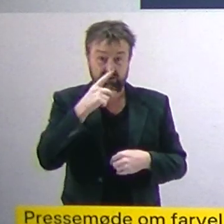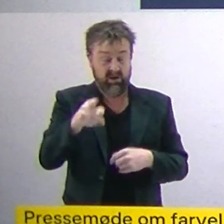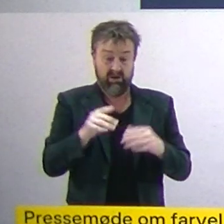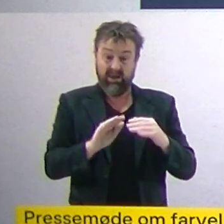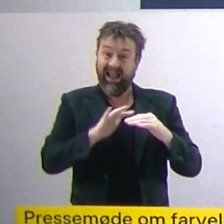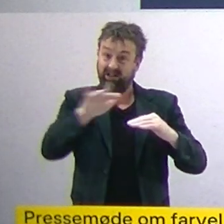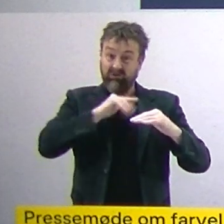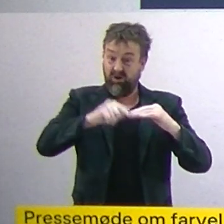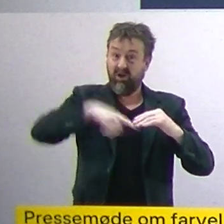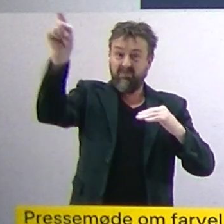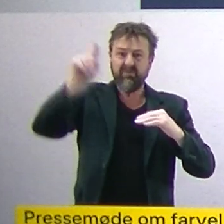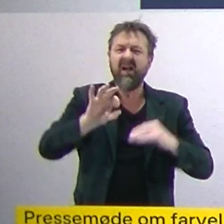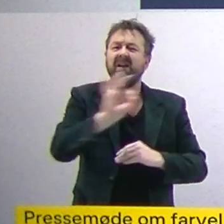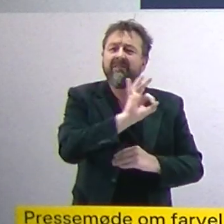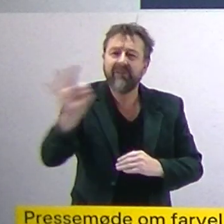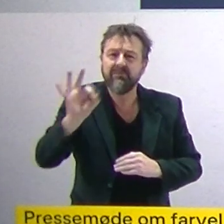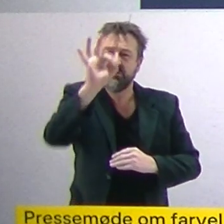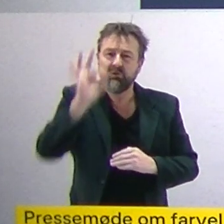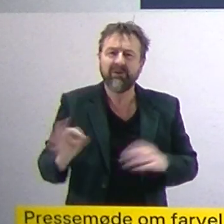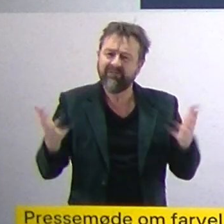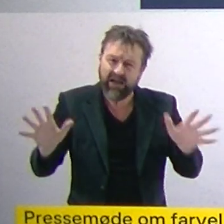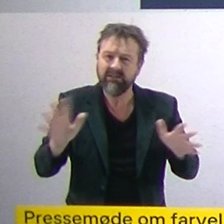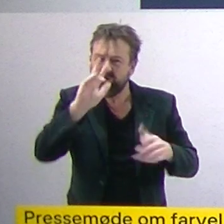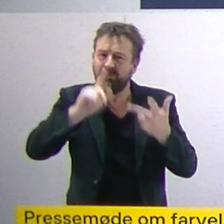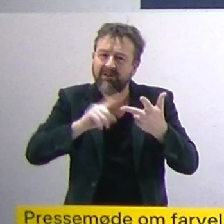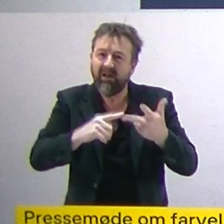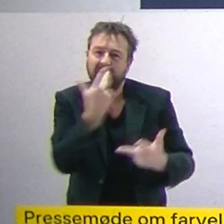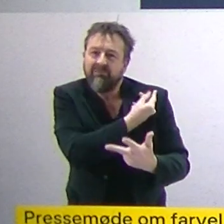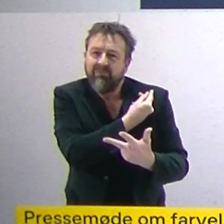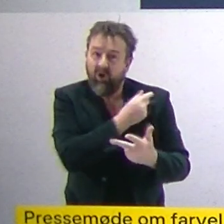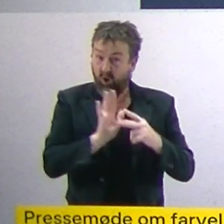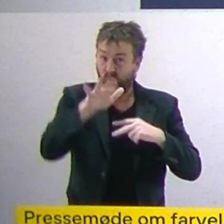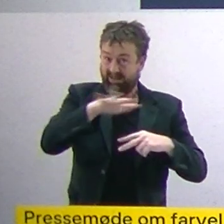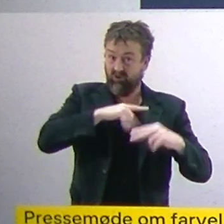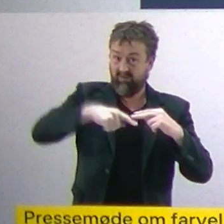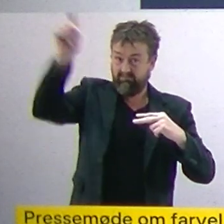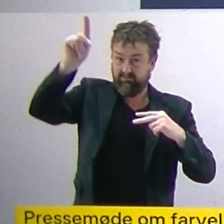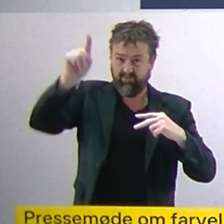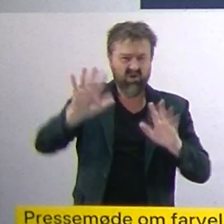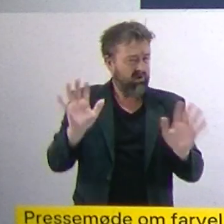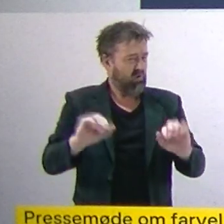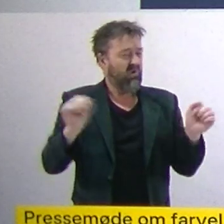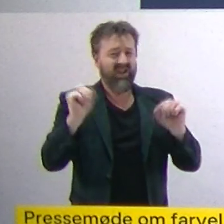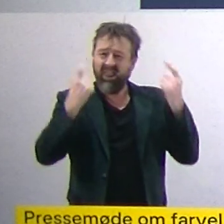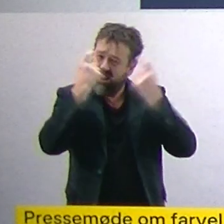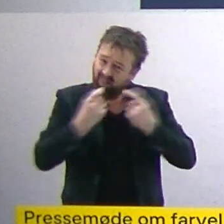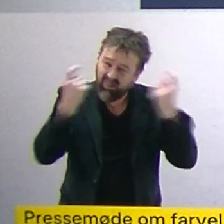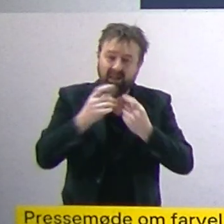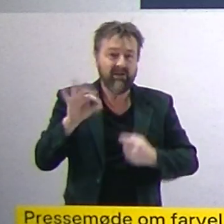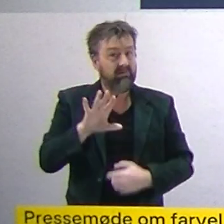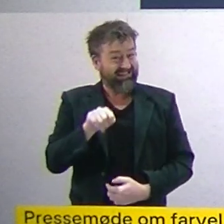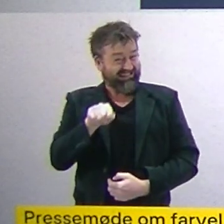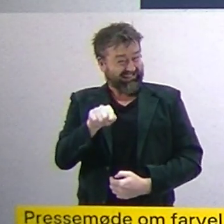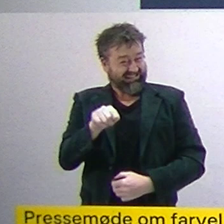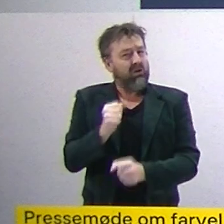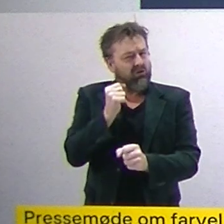år, så har vi på 90 procent har fået et tredje stik af dem over 50 år i Danmark. Det er nogle helt ingenstående tal, som netop gør,